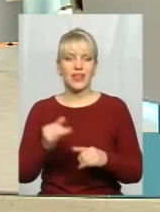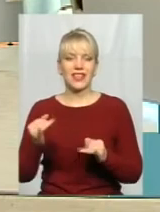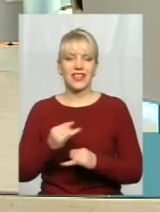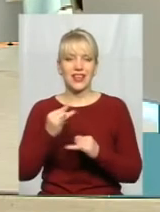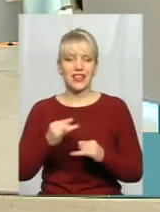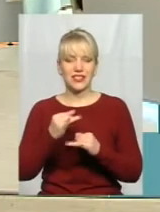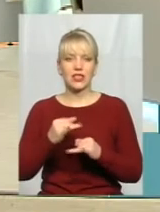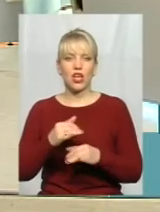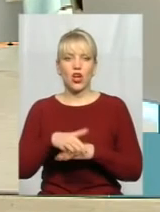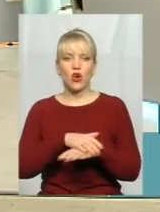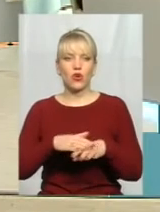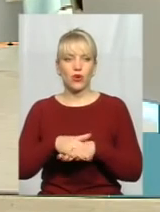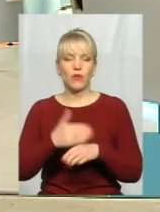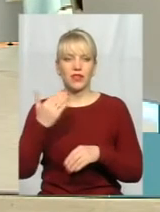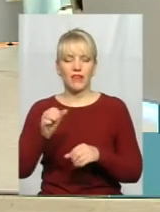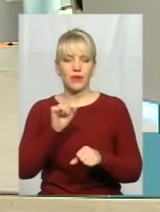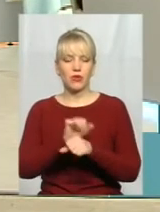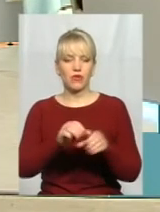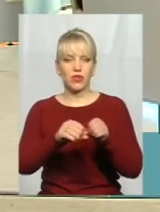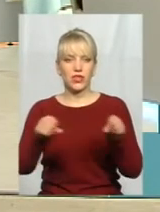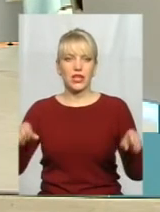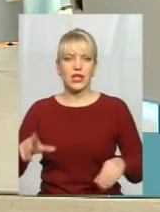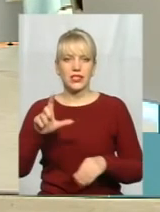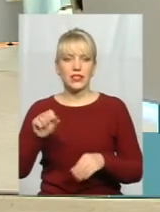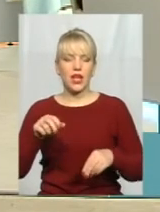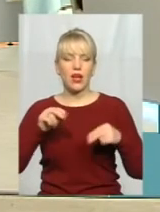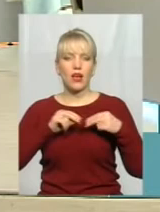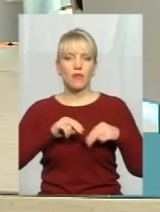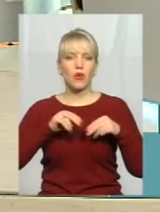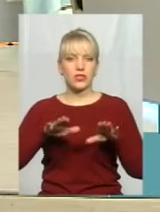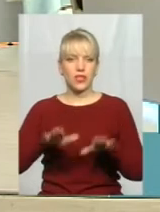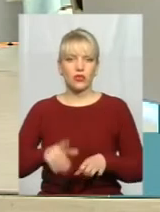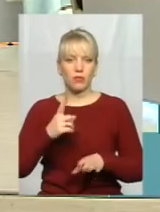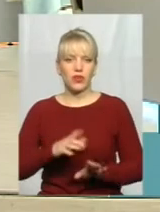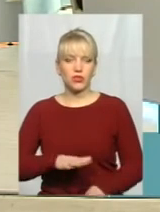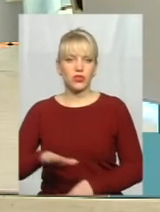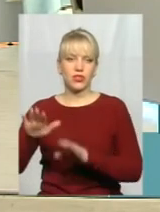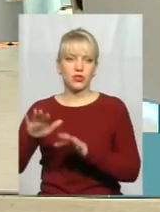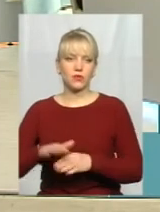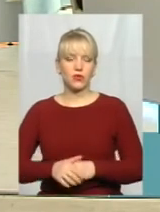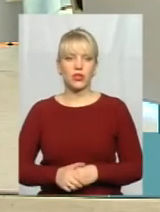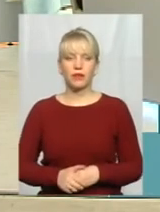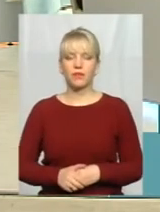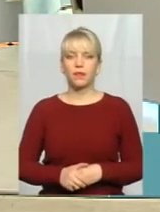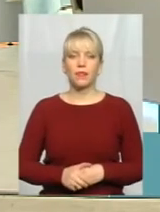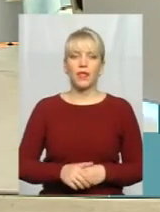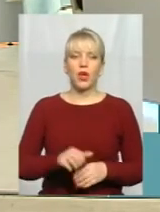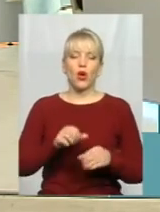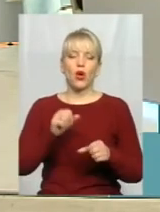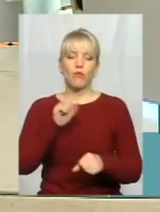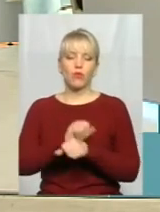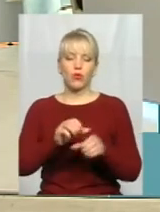ви блокували трибуну, можна нагадати, за посади першого заступника. Хреба не було такого? Блокування було за